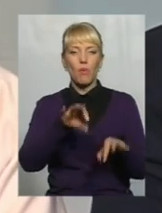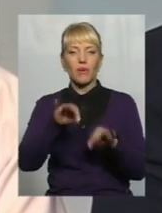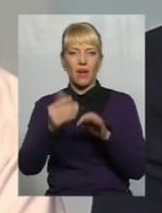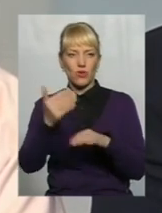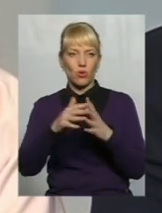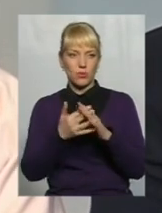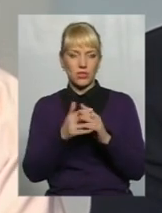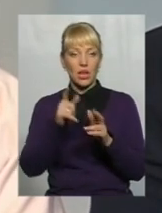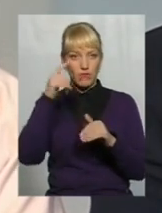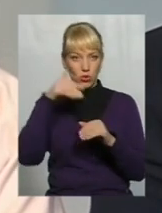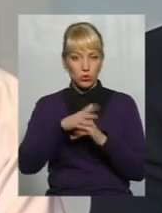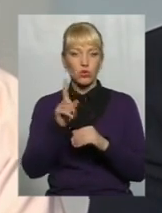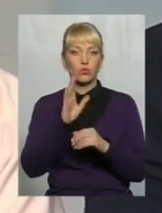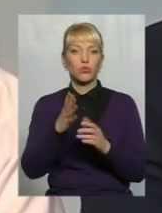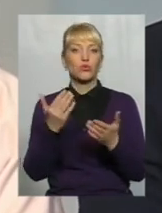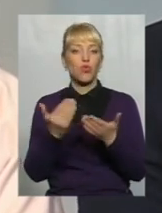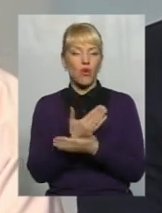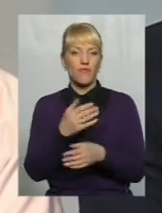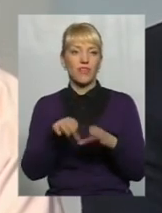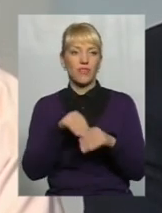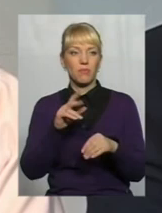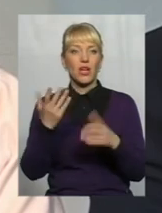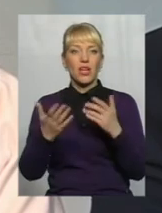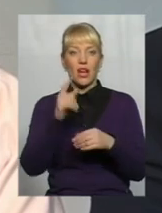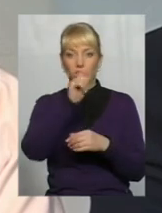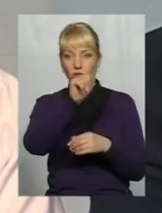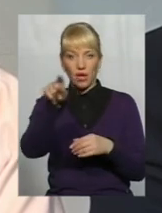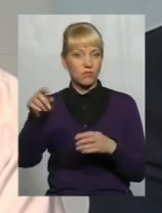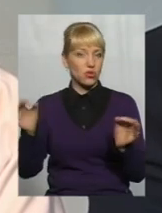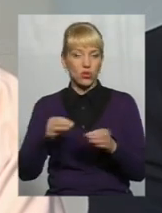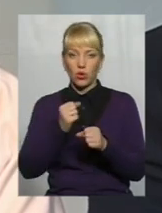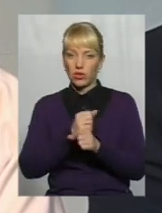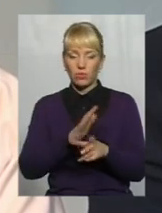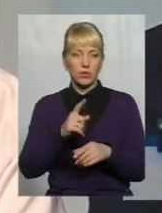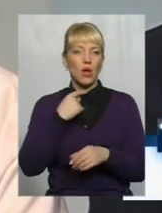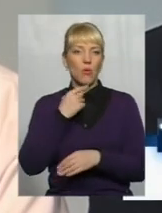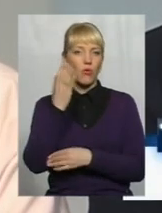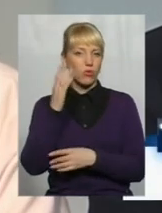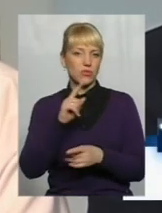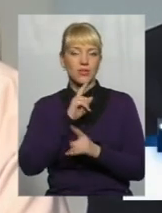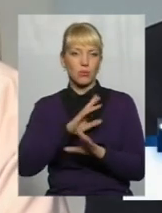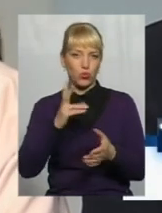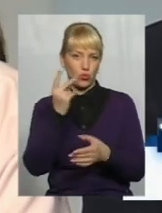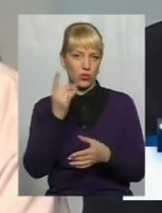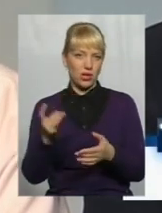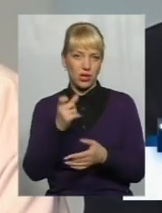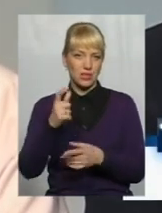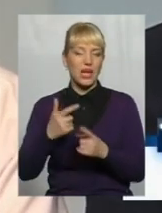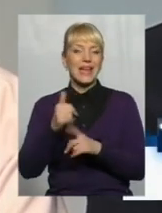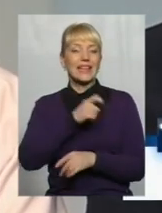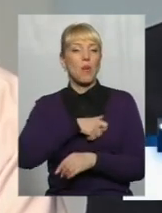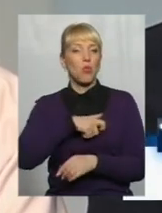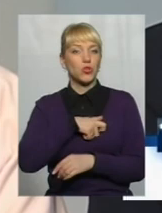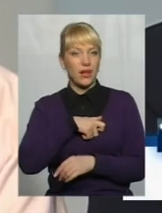розуміє, що рано чи пізно прийдуть нові вибори. Якщо він в тих населених пунктах нічого не робив, за нього там не проголосують. Це перше. По-друге, депутати,